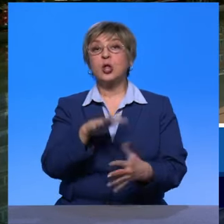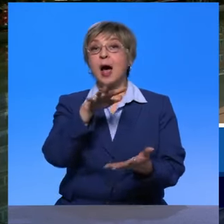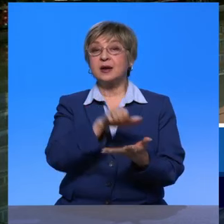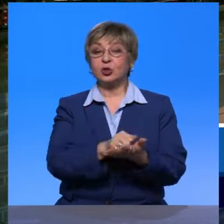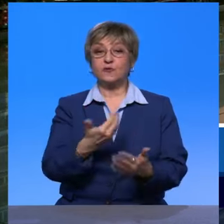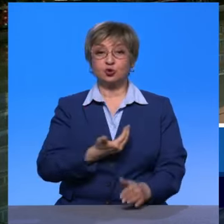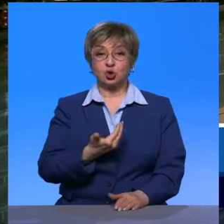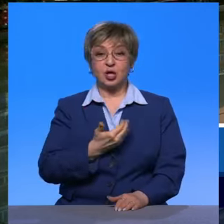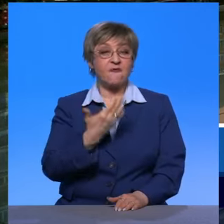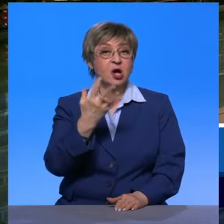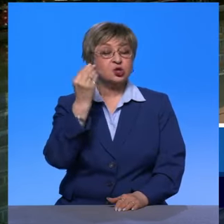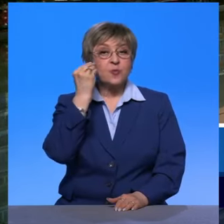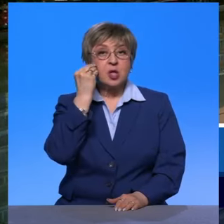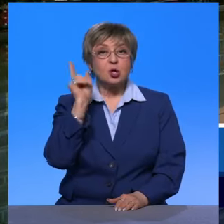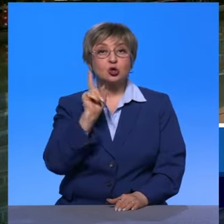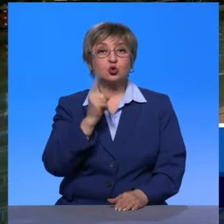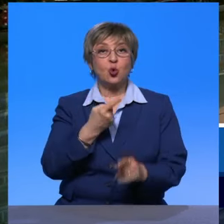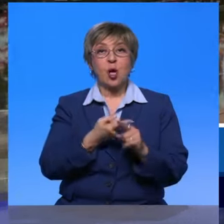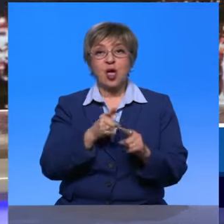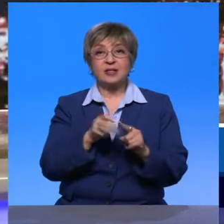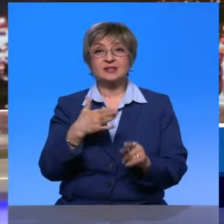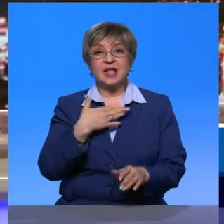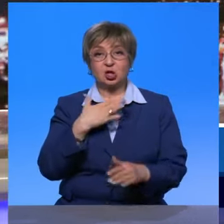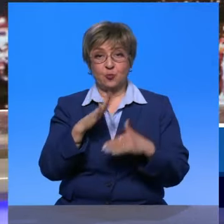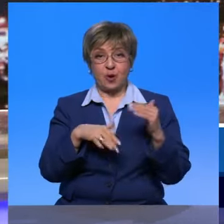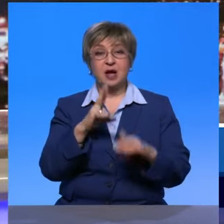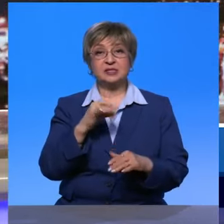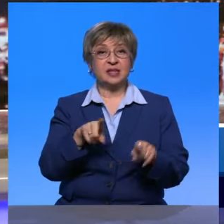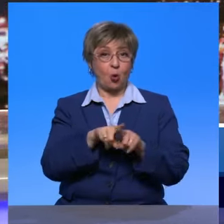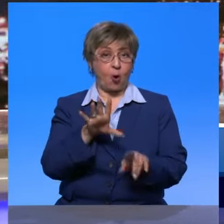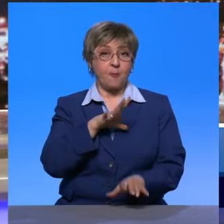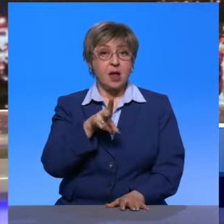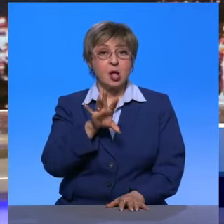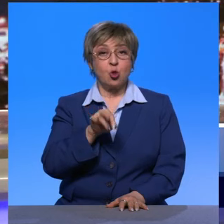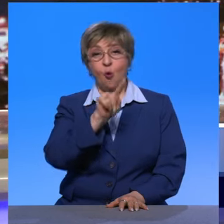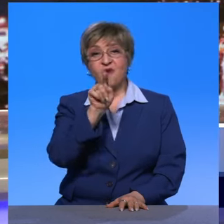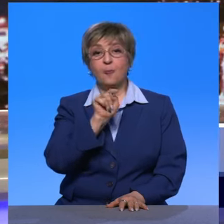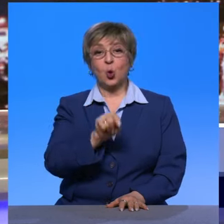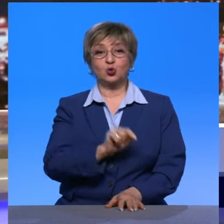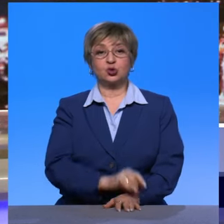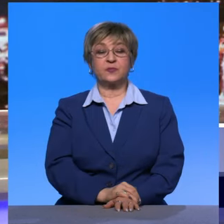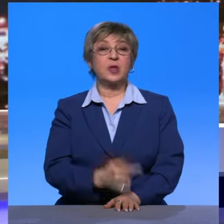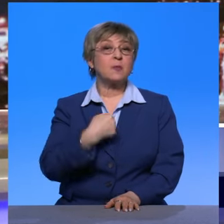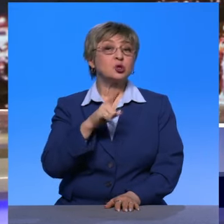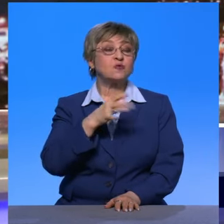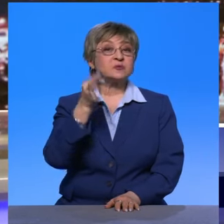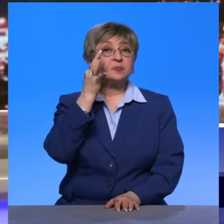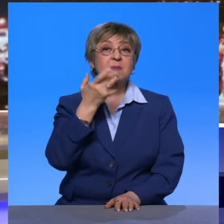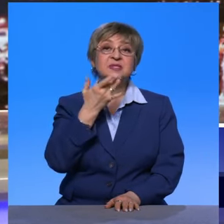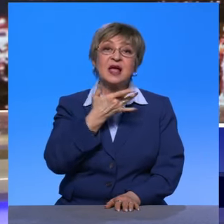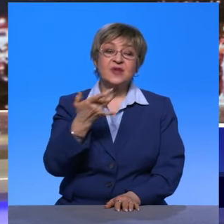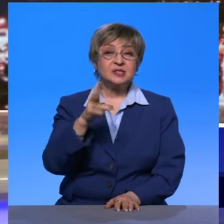вот как вы считаете, это что-то из нашей практики у нас уже такое было? Мы что вспоминаем? Советское